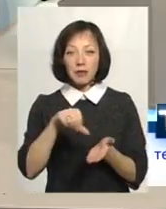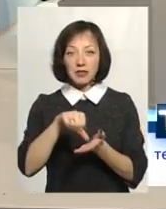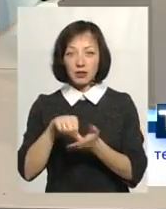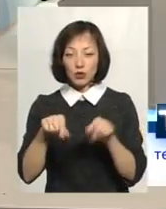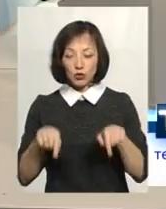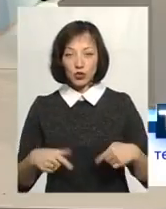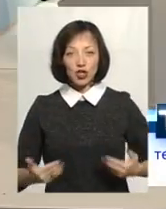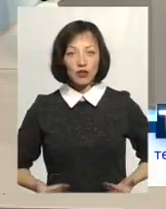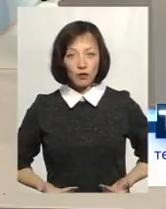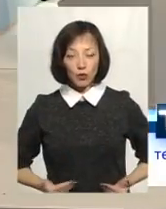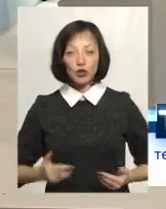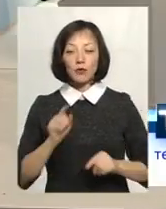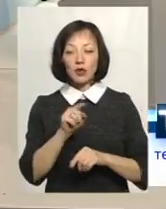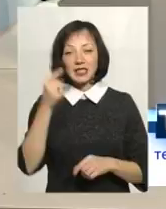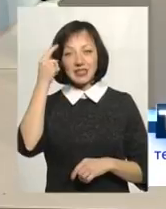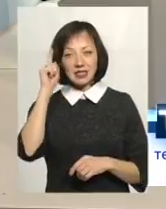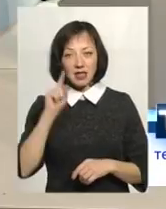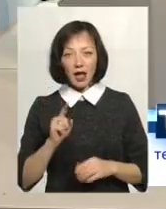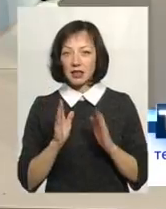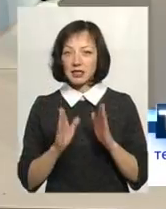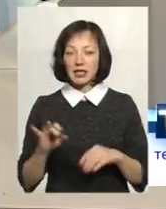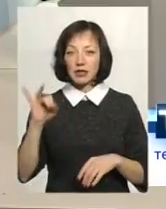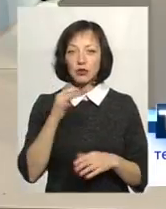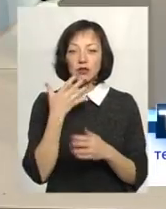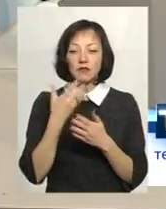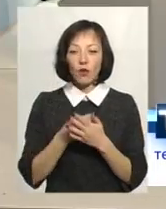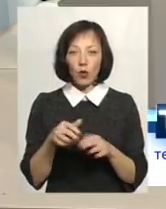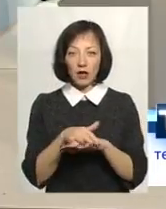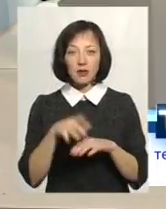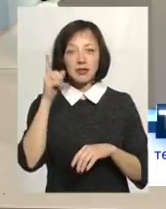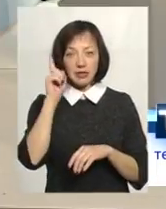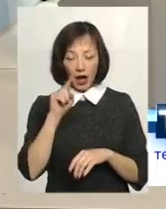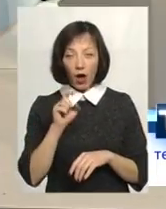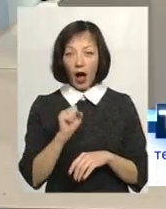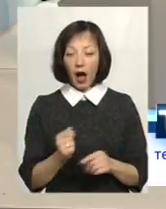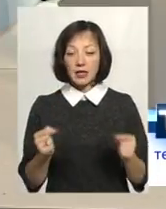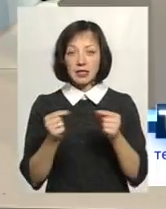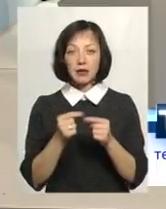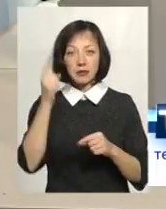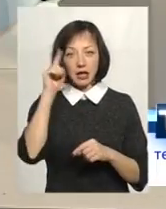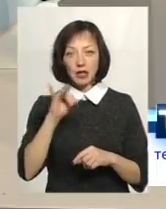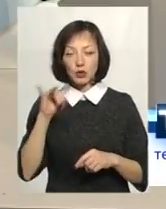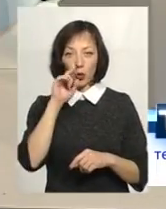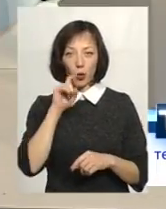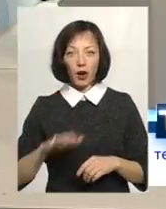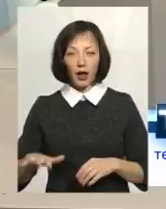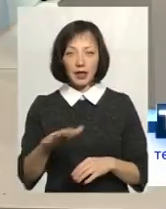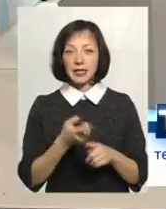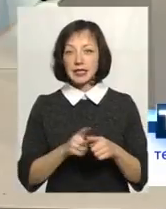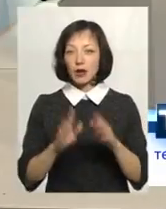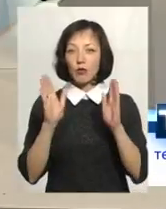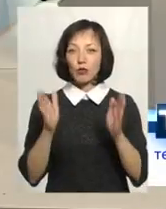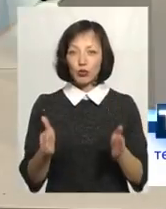яких мешкають на Україні, щоб вони знали не тільки історію свого народу, вони знають її, а іменно знали історію України. І це